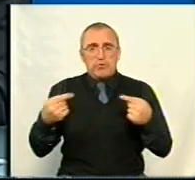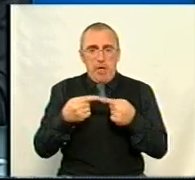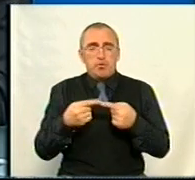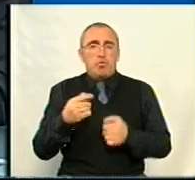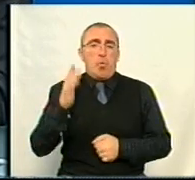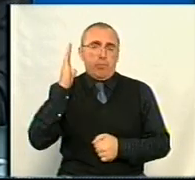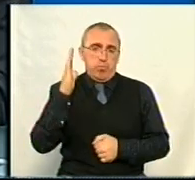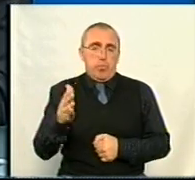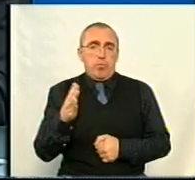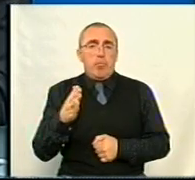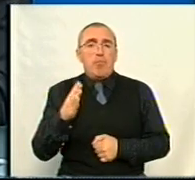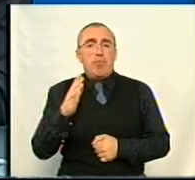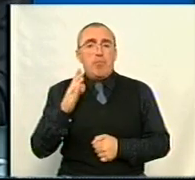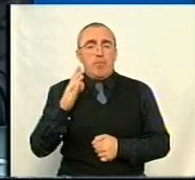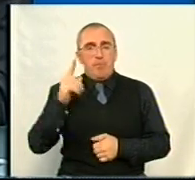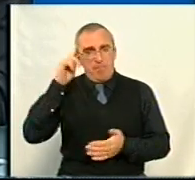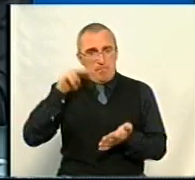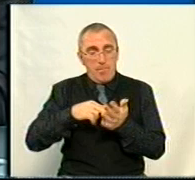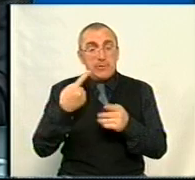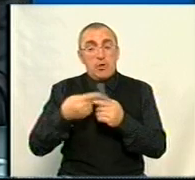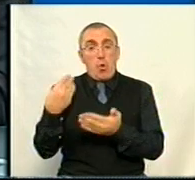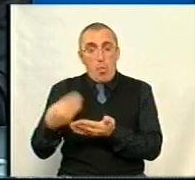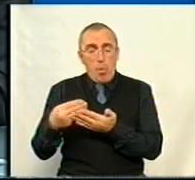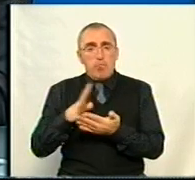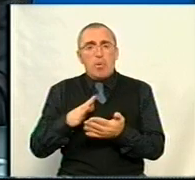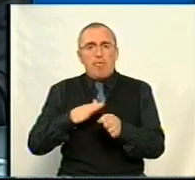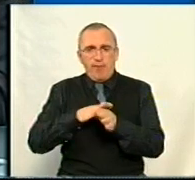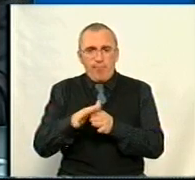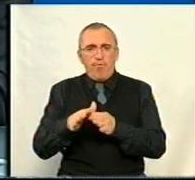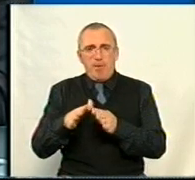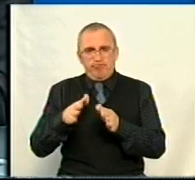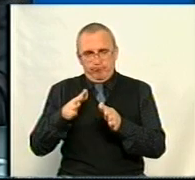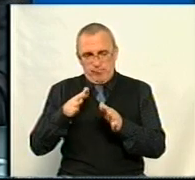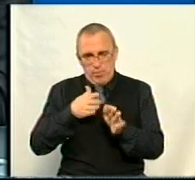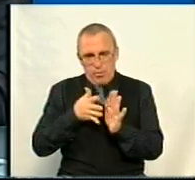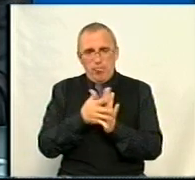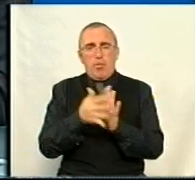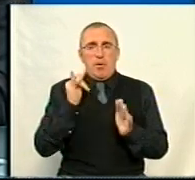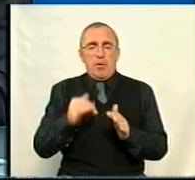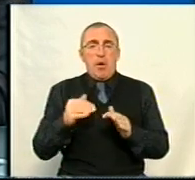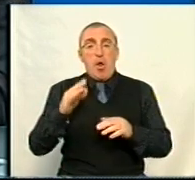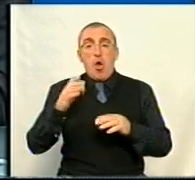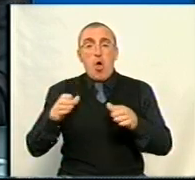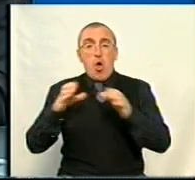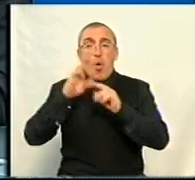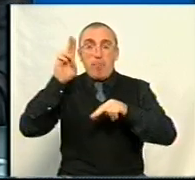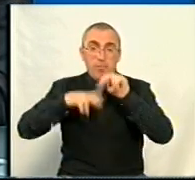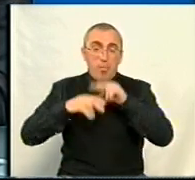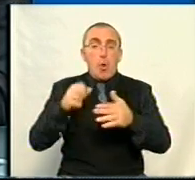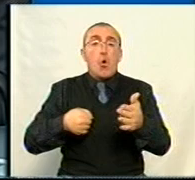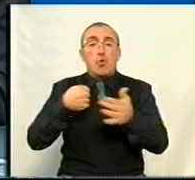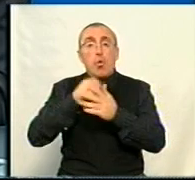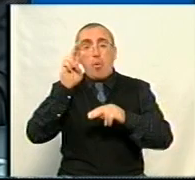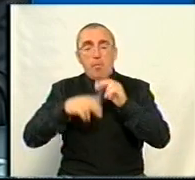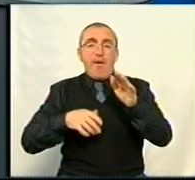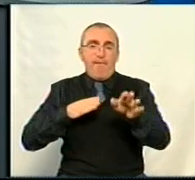прагнути того, щоб ці кошти були належним чином освоєнні і об'єкти, які будуються, добудовані